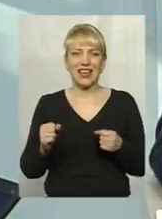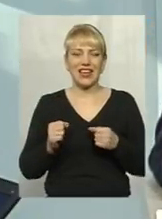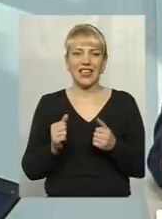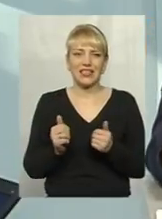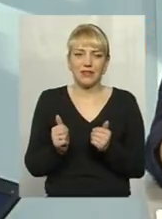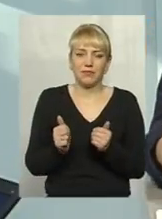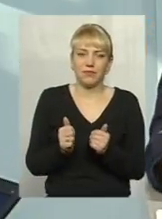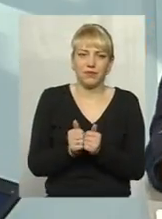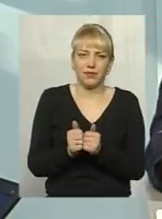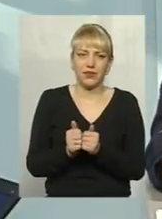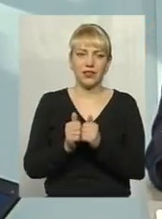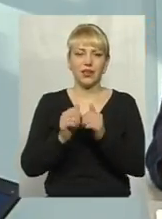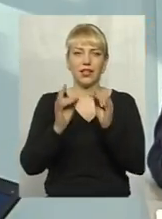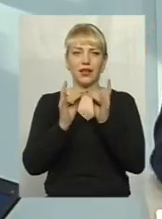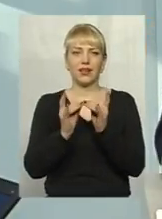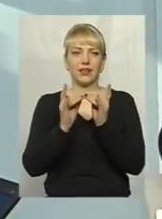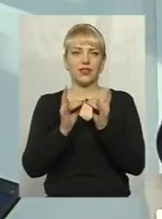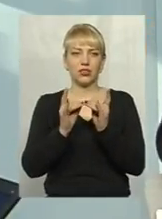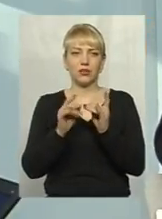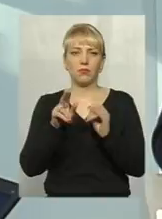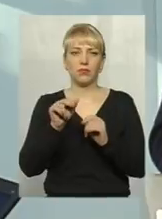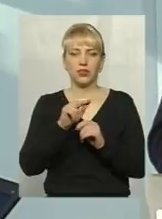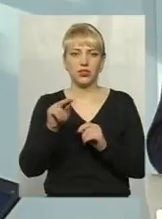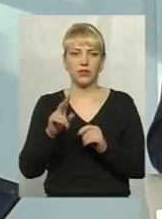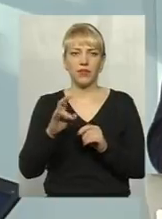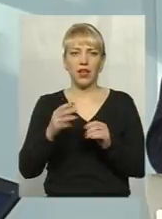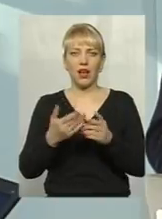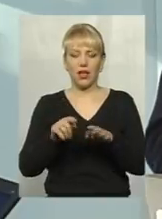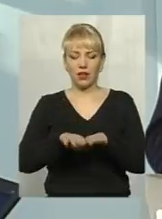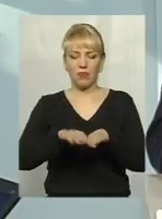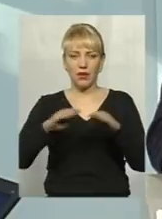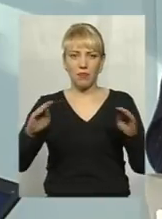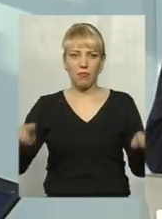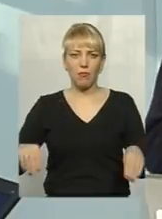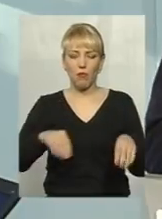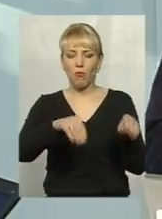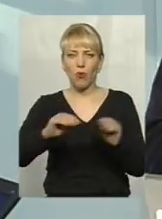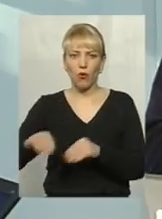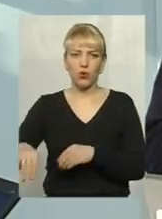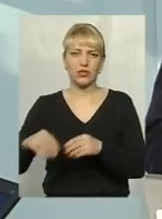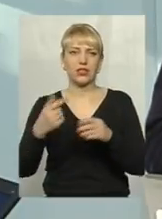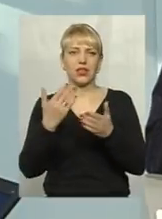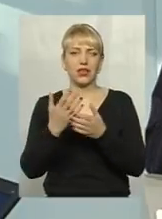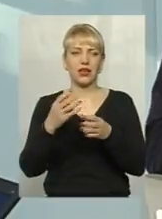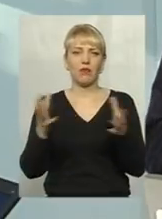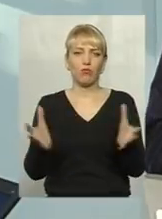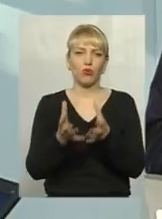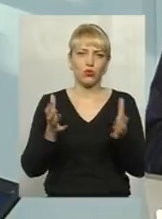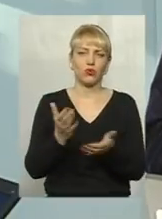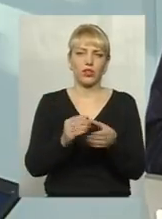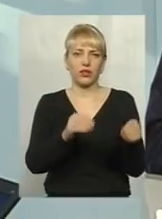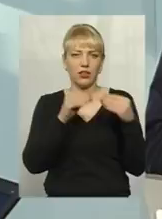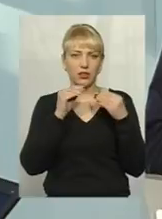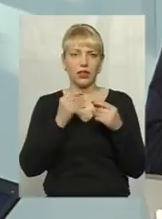приставити ліжко до пічі. На ліжках простині, на ліжках подушки, так само може бути пожежа. Далі,